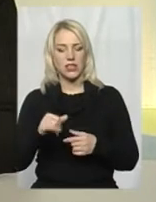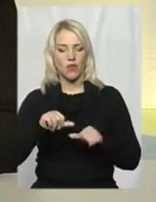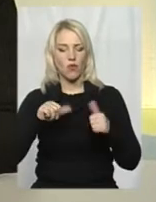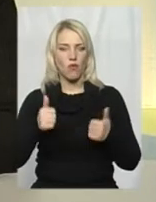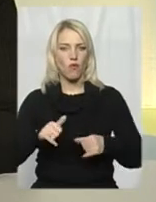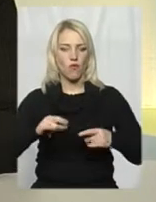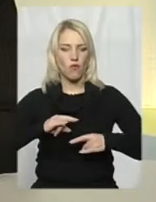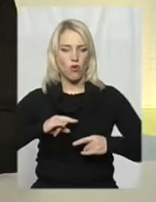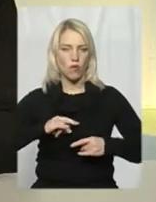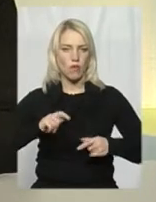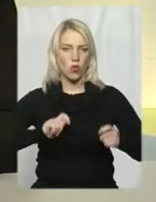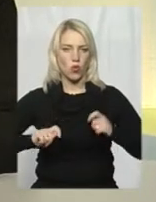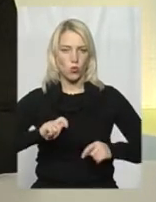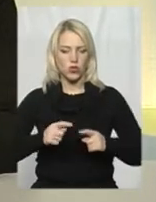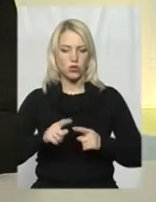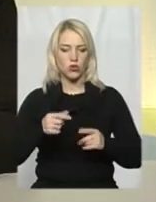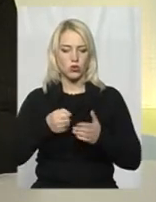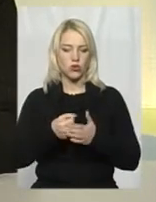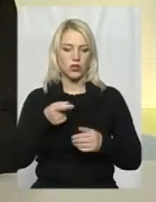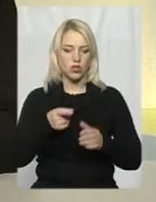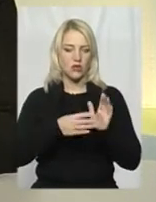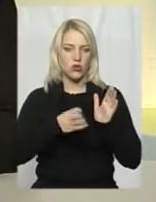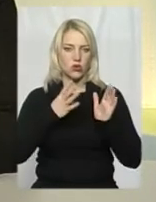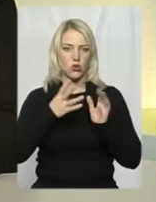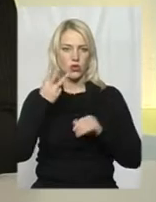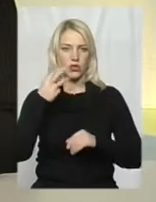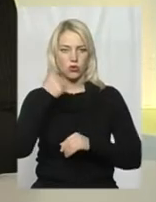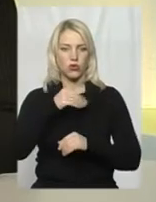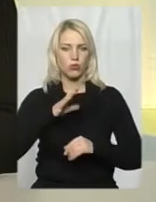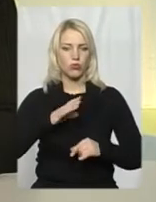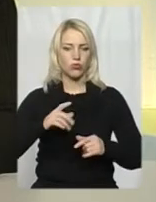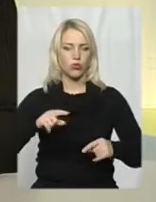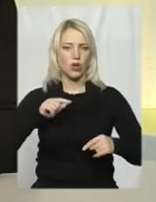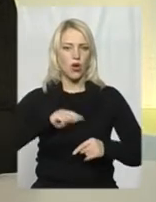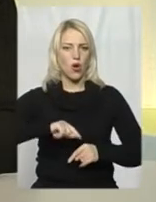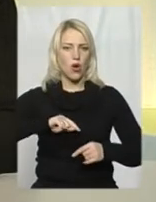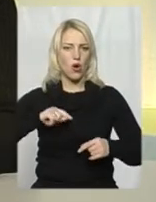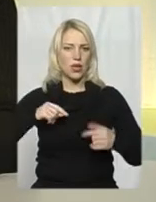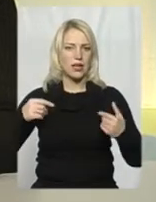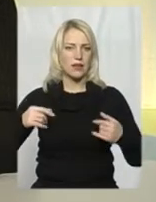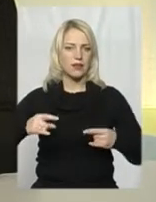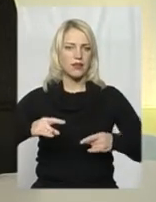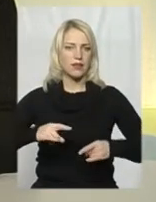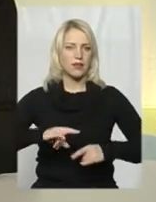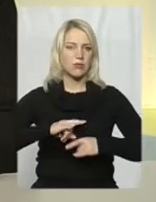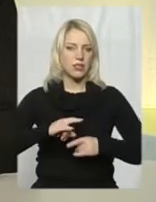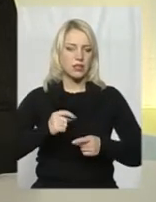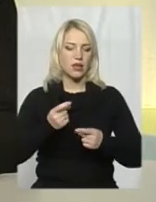що до 1943 року були одні гімнастерки, після того інші.